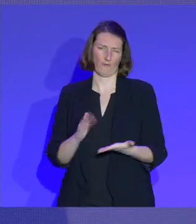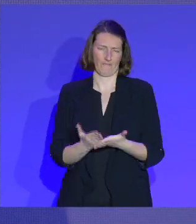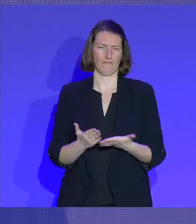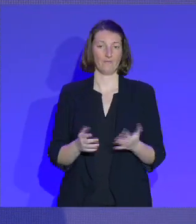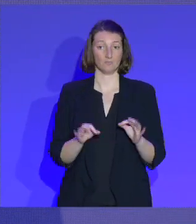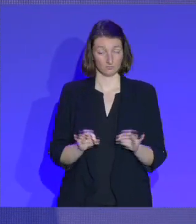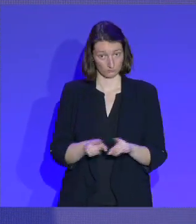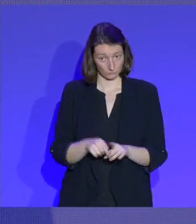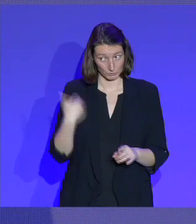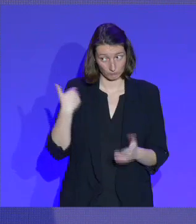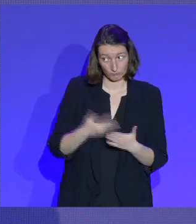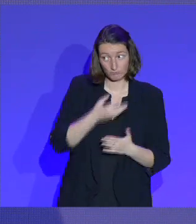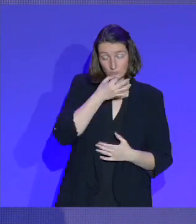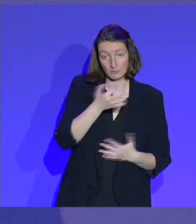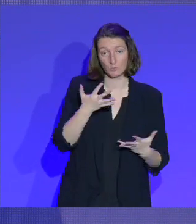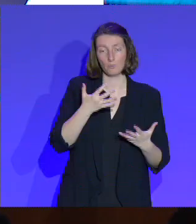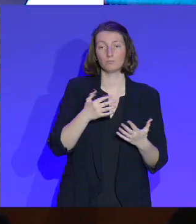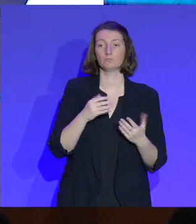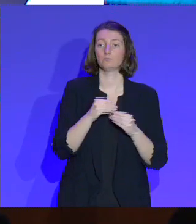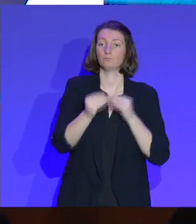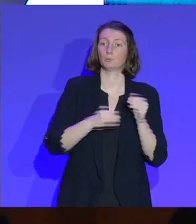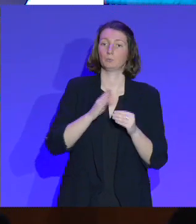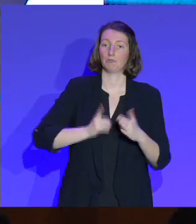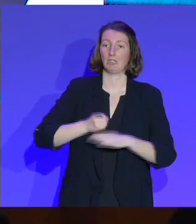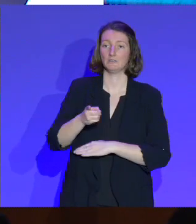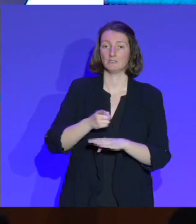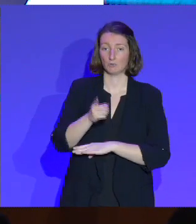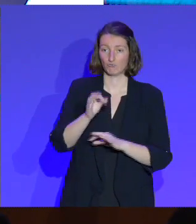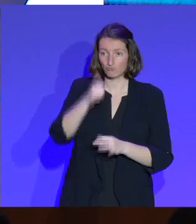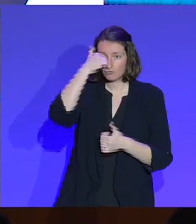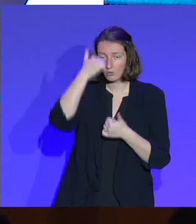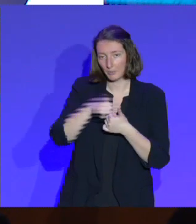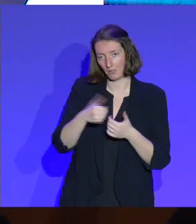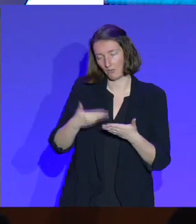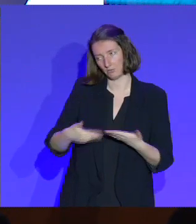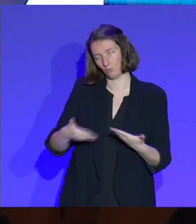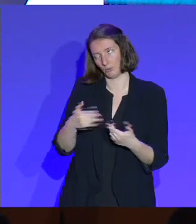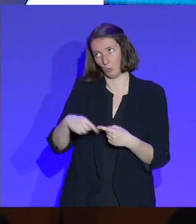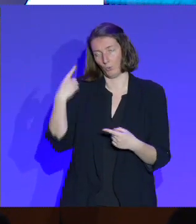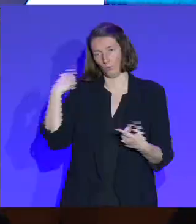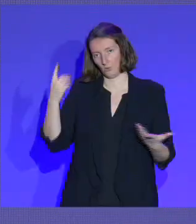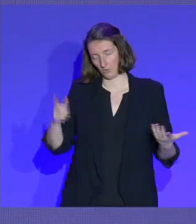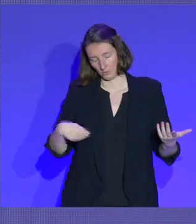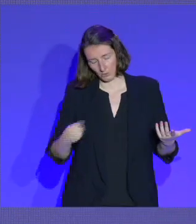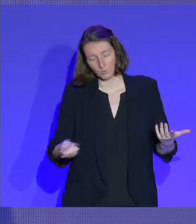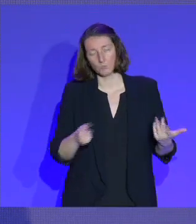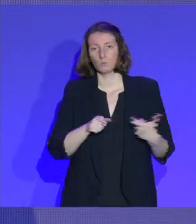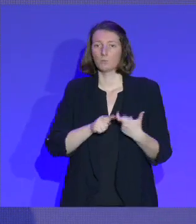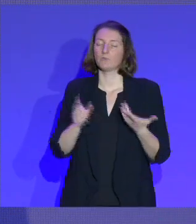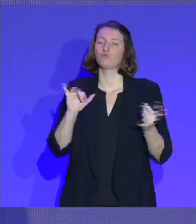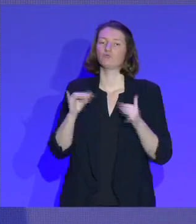on a eu les mondiaux d'athlétisme. Vous vous souvenez dans quelles conditions ? On a eu les JO